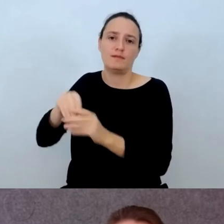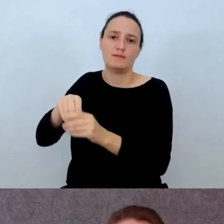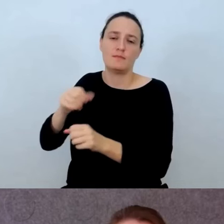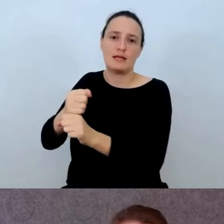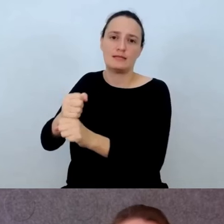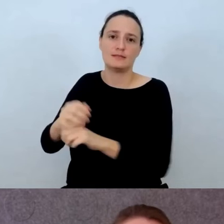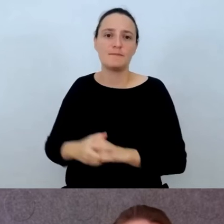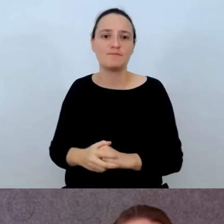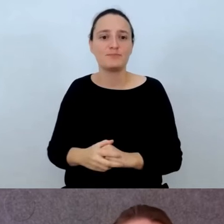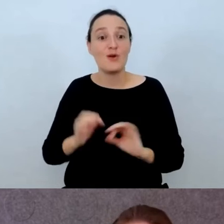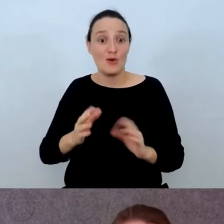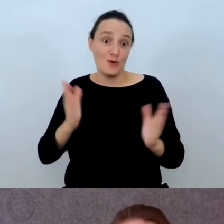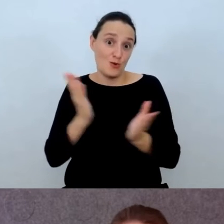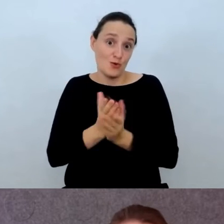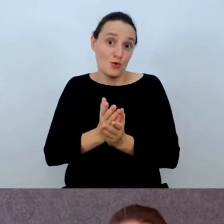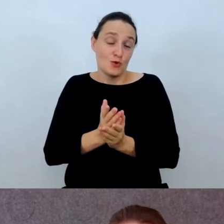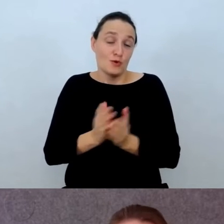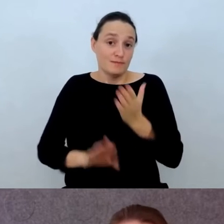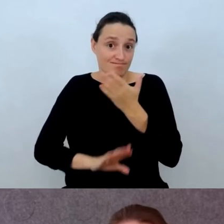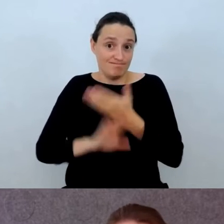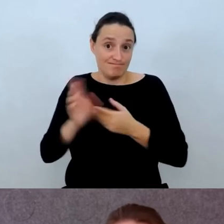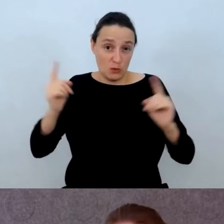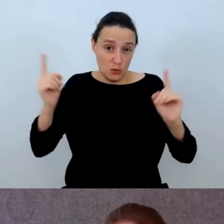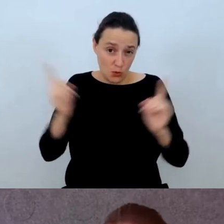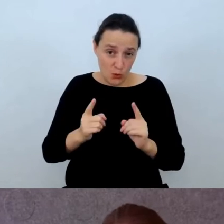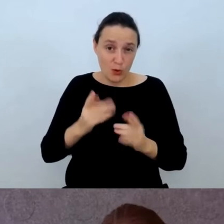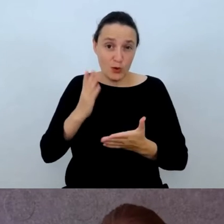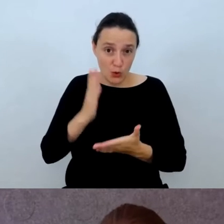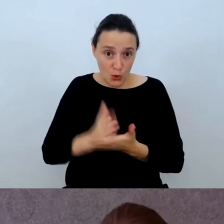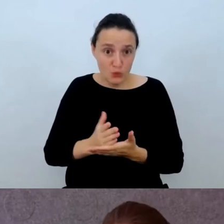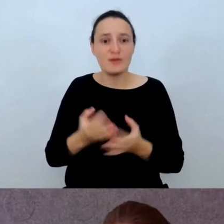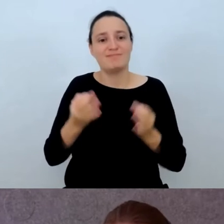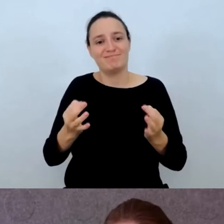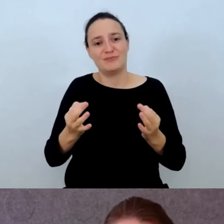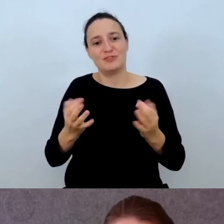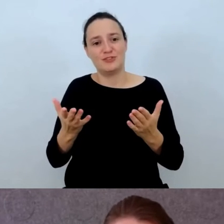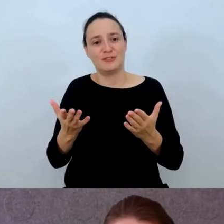Panią Fizelius o przedstawienie dzisiejszego wykładu.